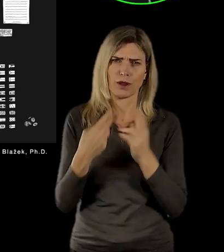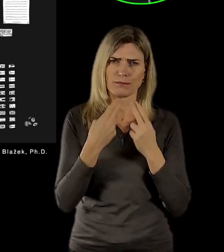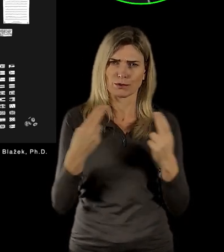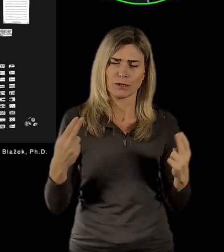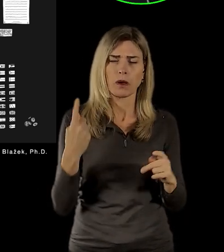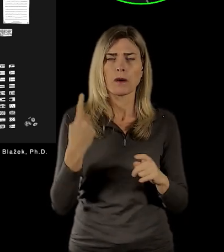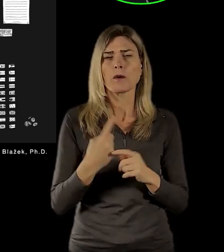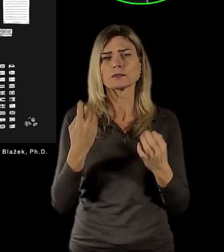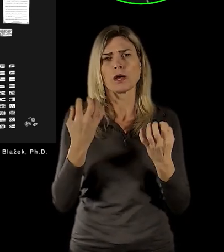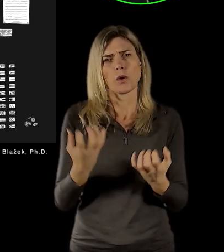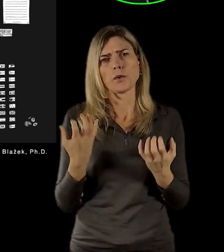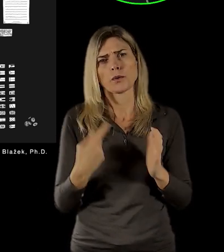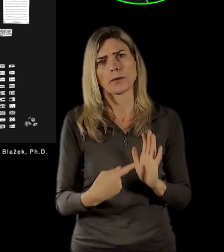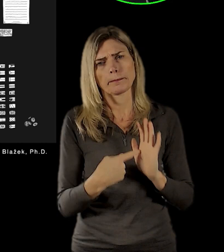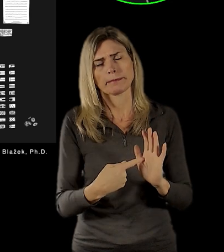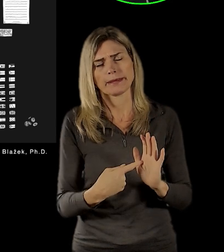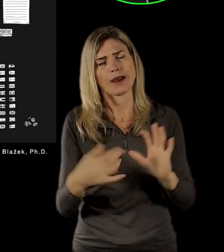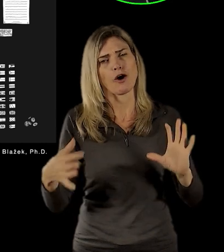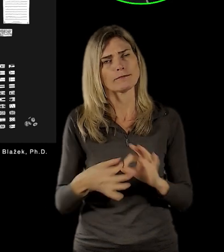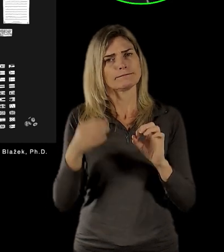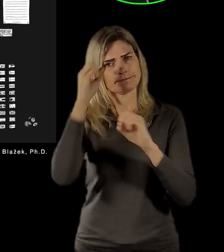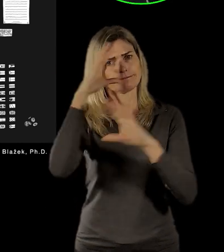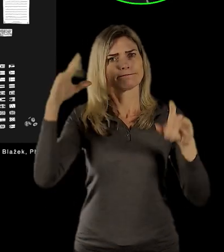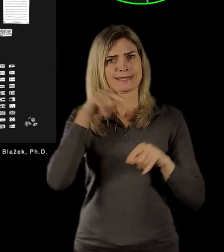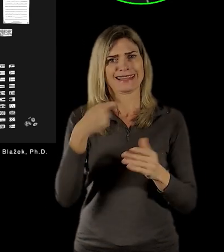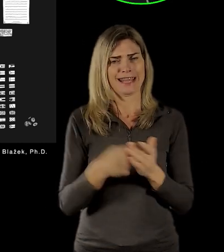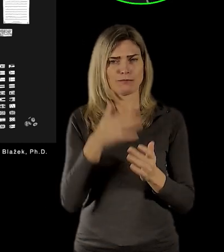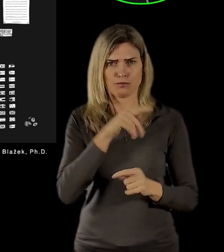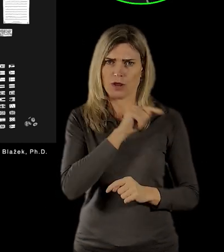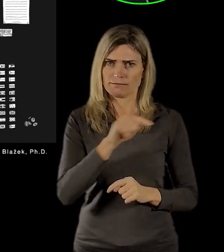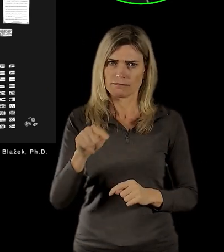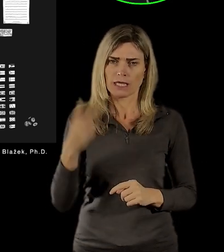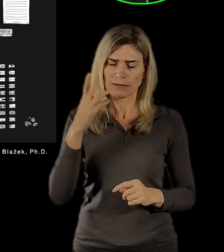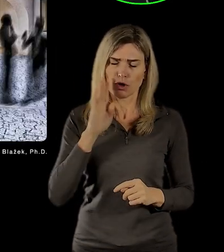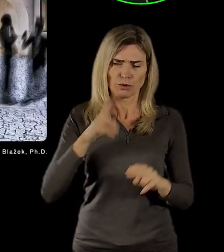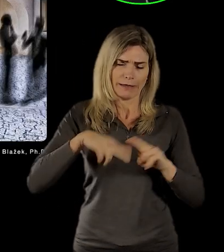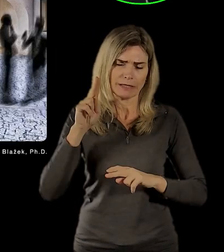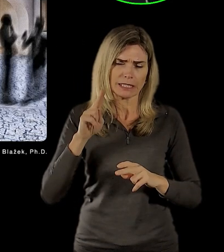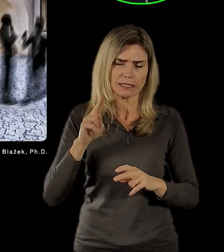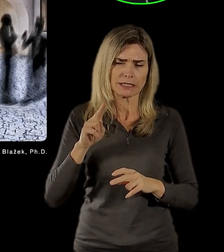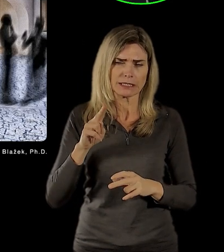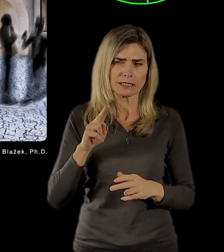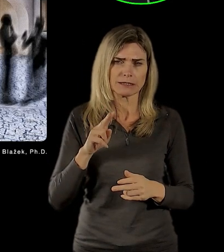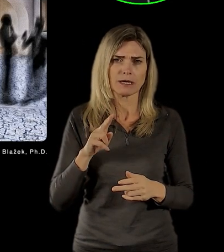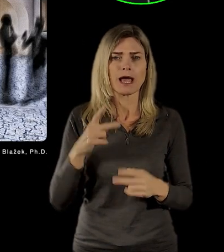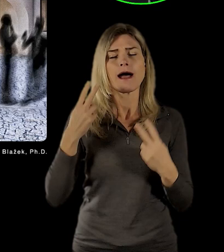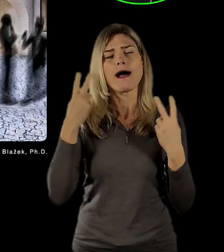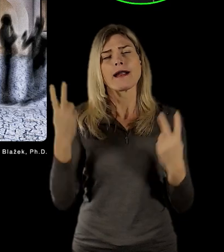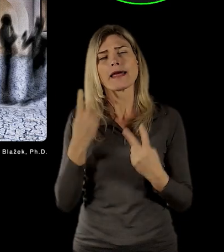symbolické podobě se objeví, bude jich samozřejmě celá řada. Chceme kombinovat